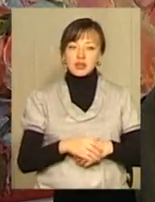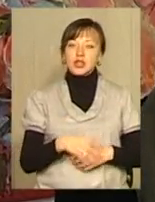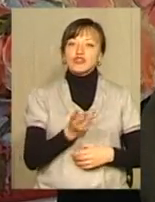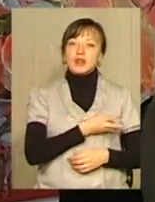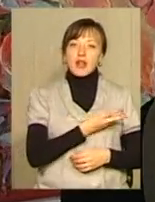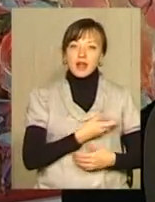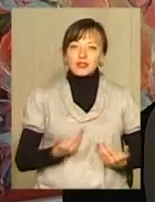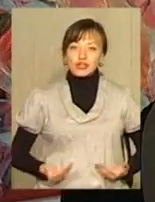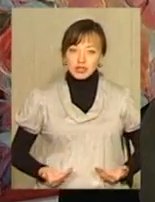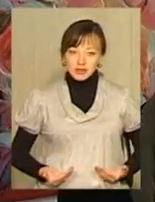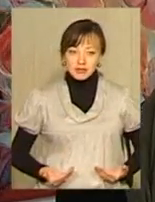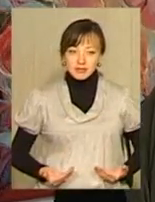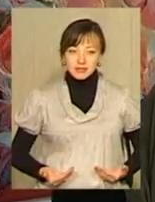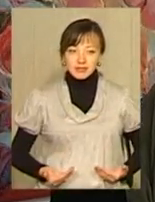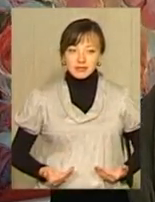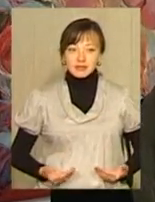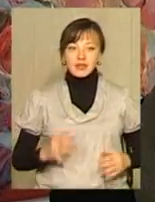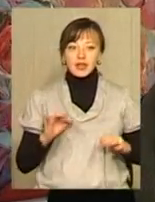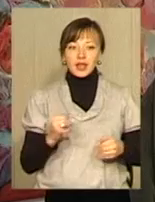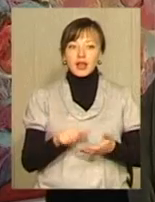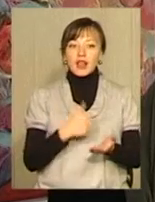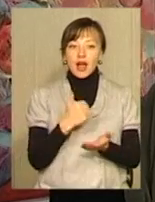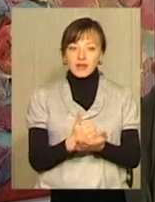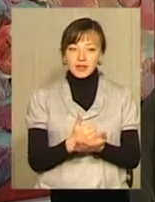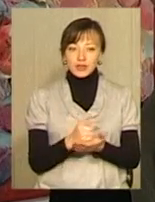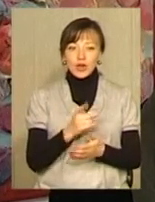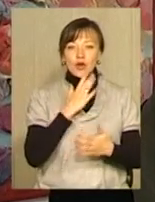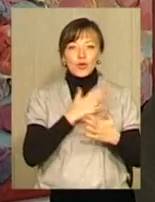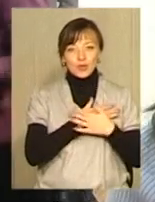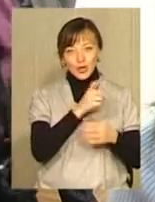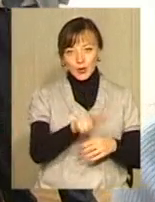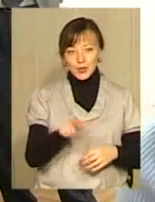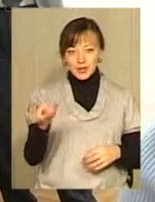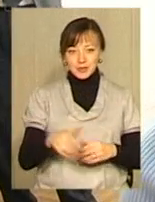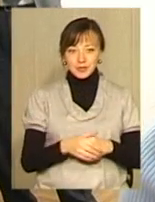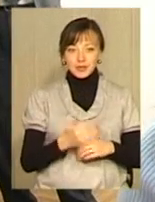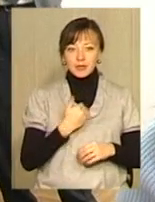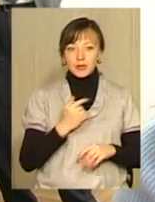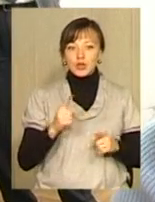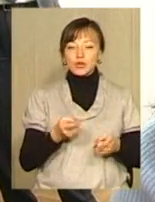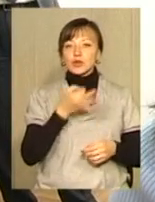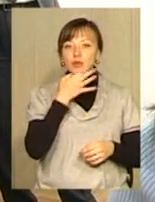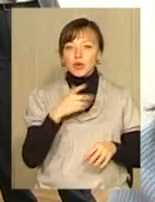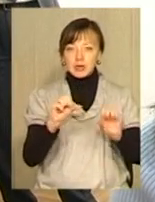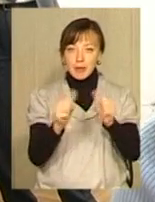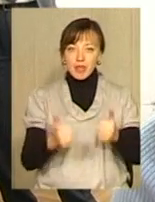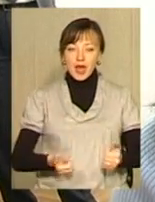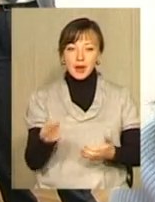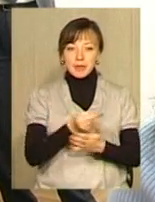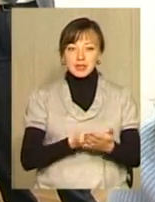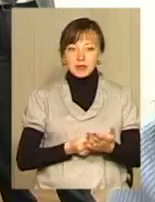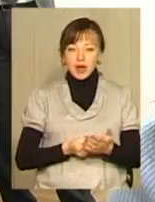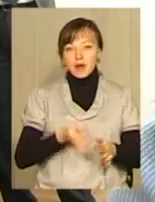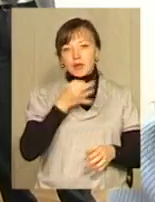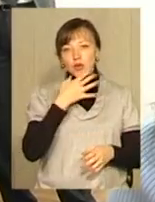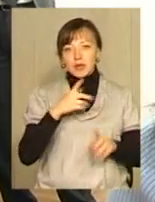жилання жити. І найголовніше, що вона любить людей. Дуже подобається манера письма і дуже